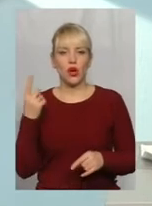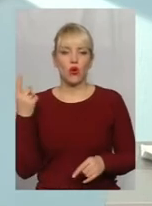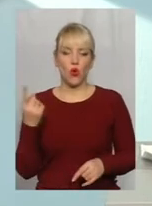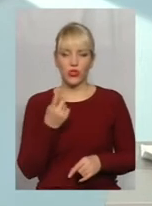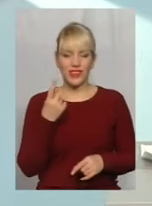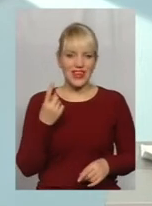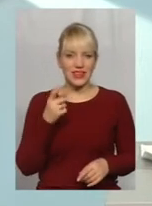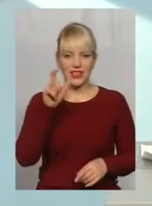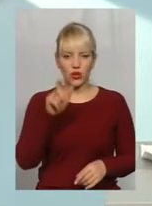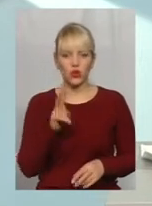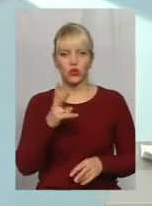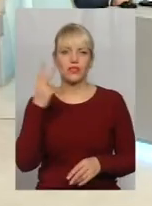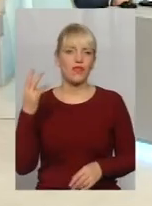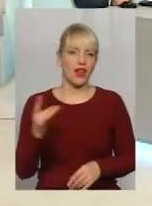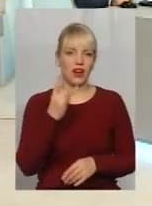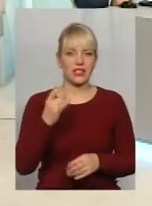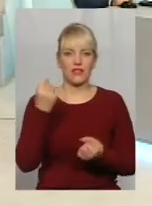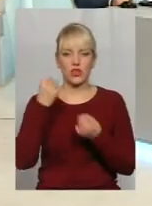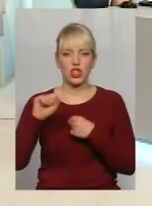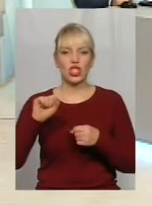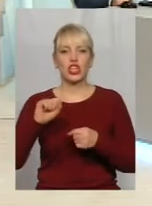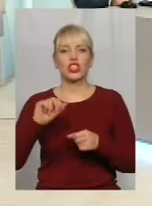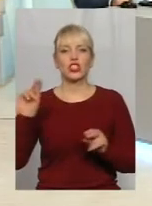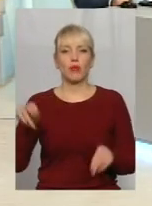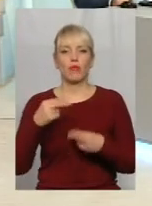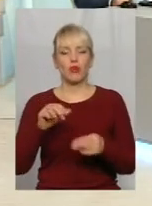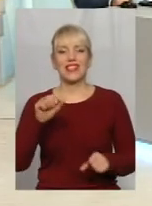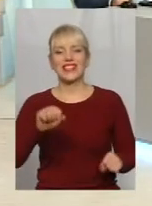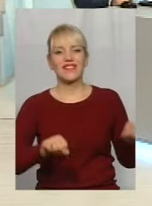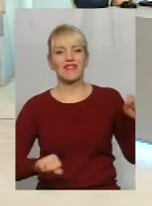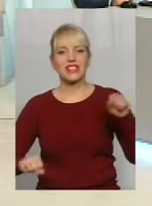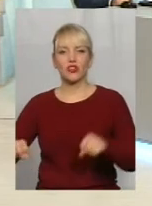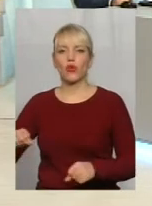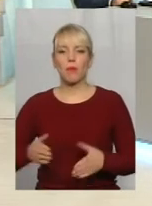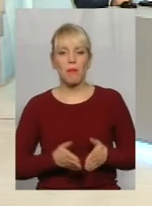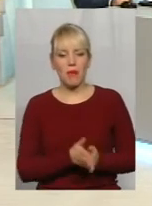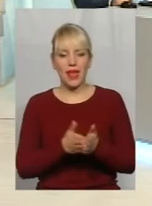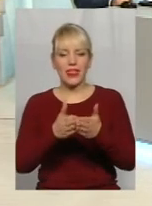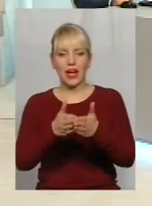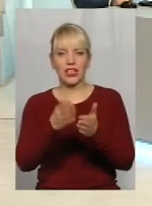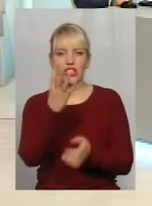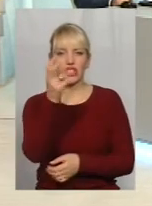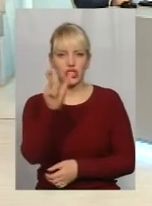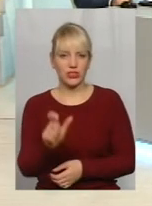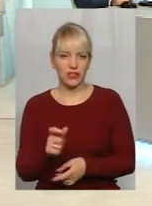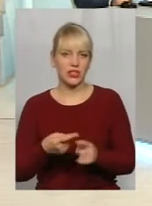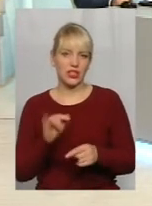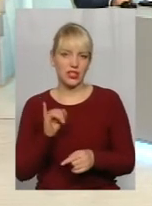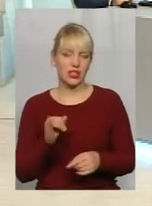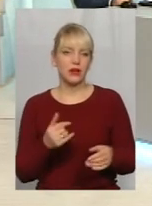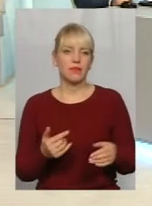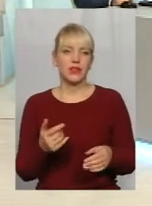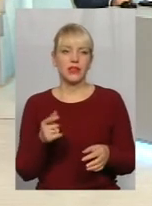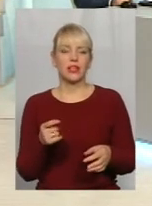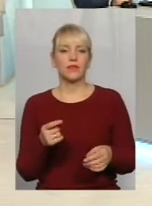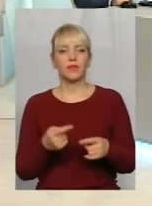чемпіон з висловання байдарка-четвірка. І Сергій Нагорний мав щастя говоритися на одній олімпіаді